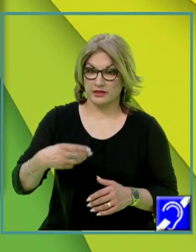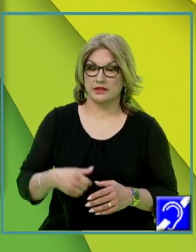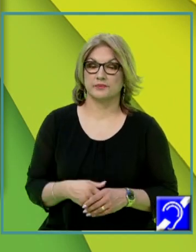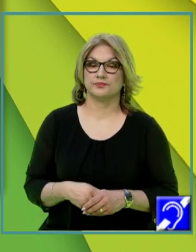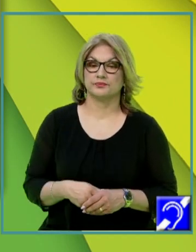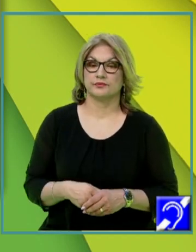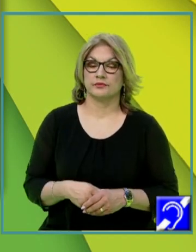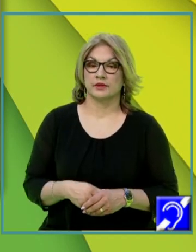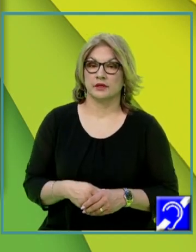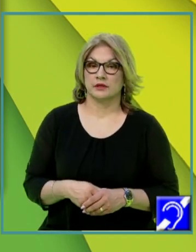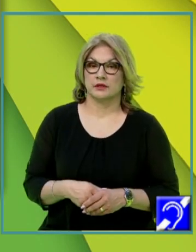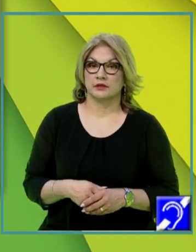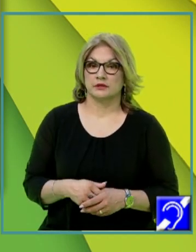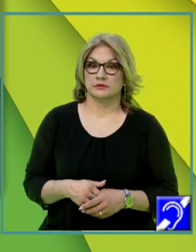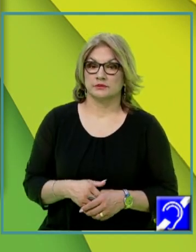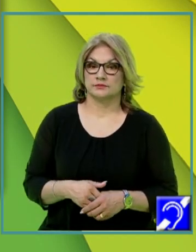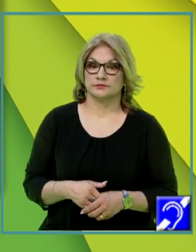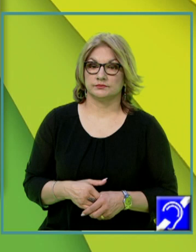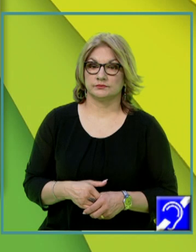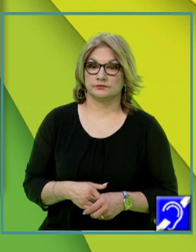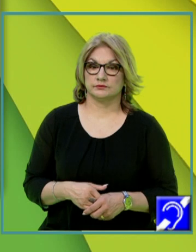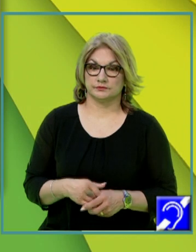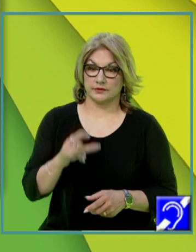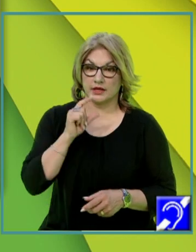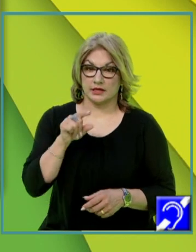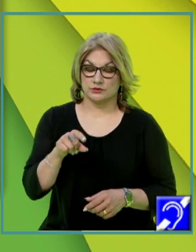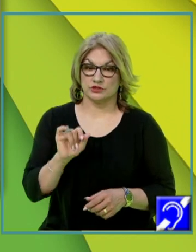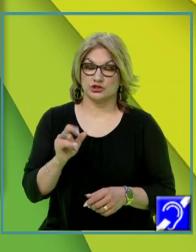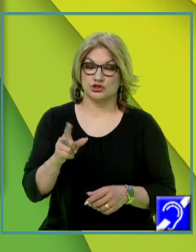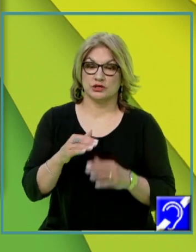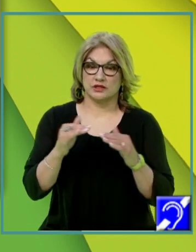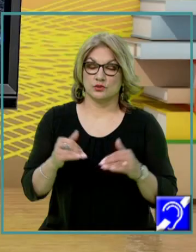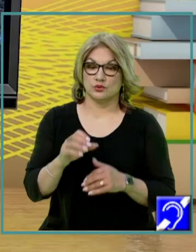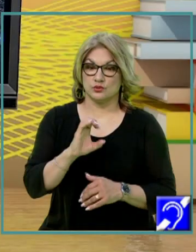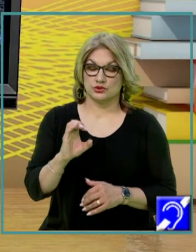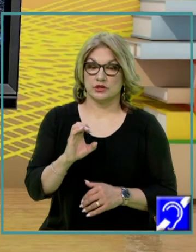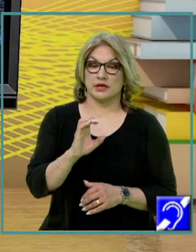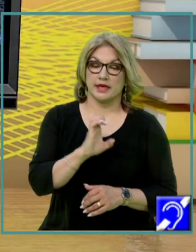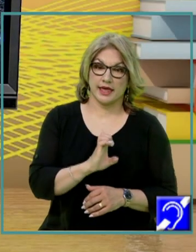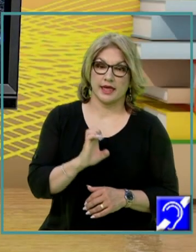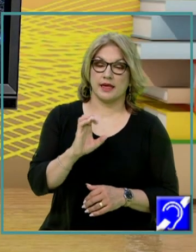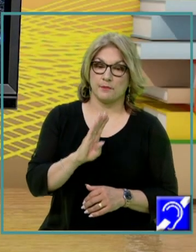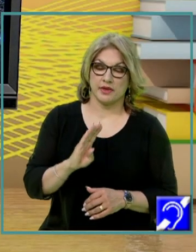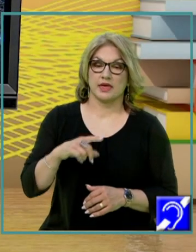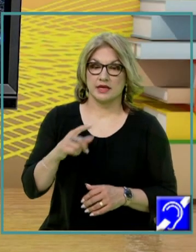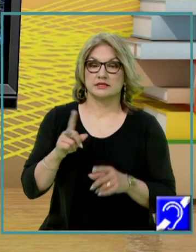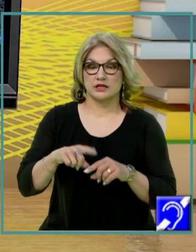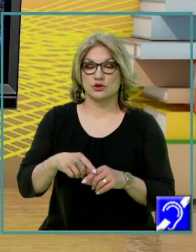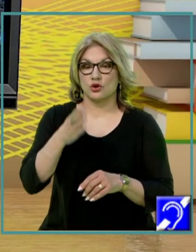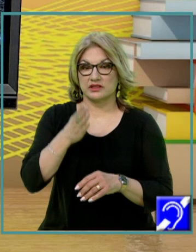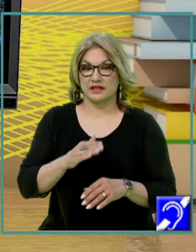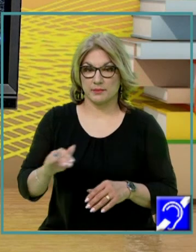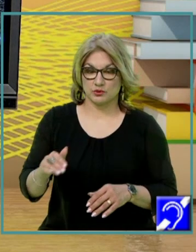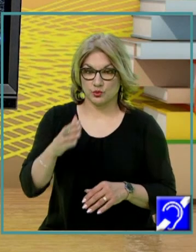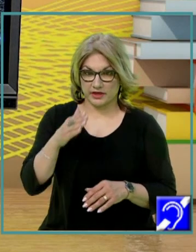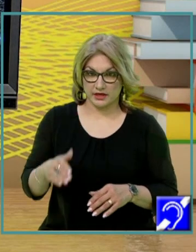dreptunghic, așa cum am făcut prin construcție. Deci, rezultă că și triunghiul CEB este tot dreptunghic. Deci, din ce